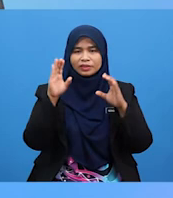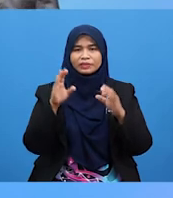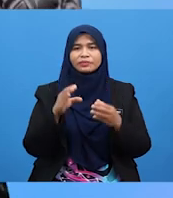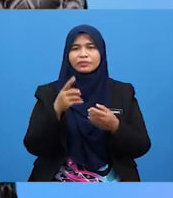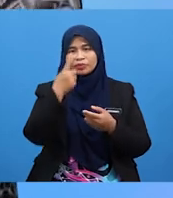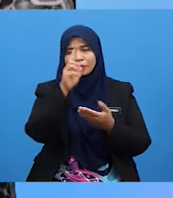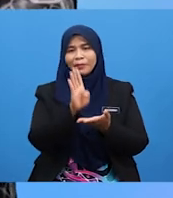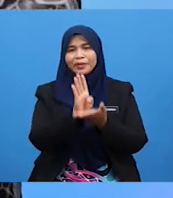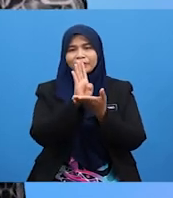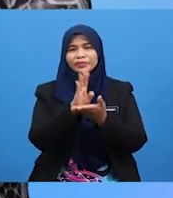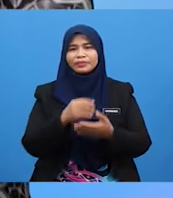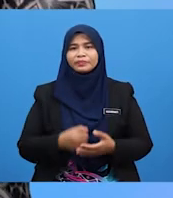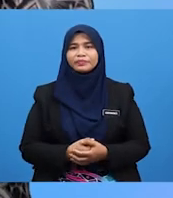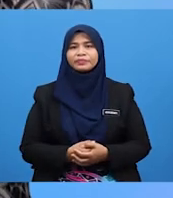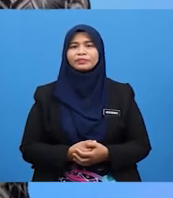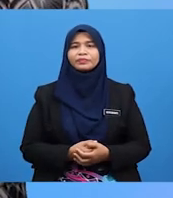Atikah